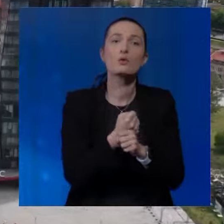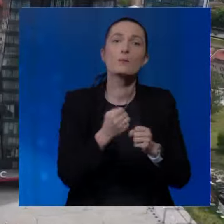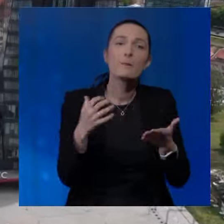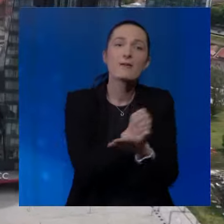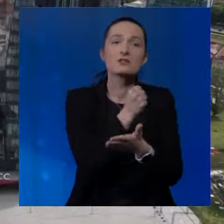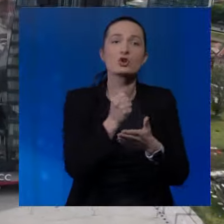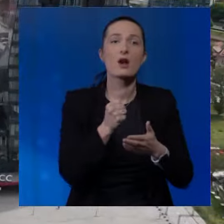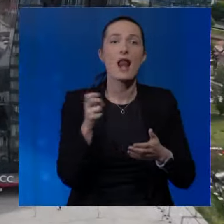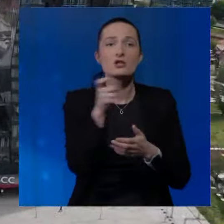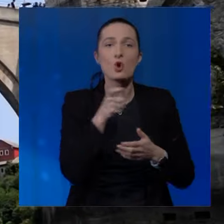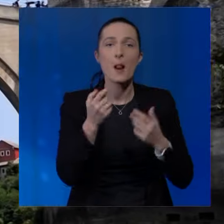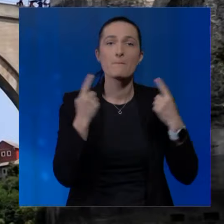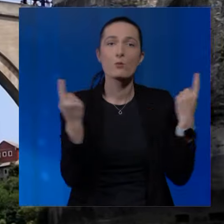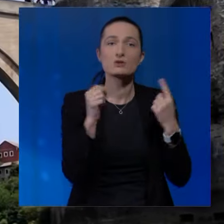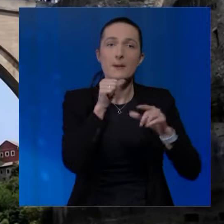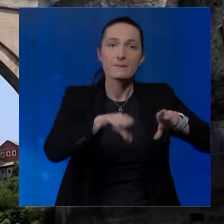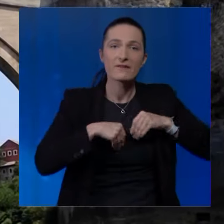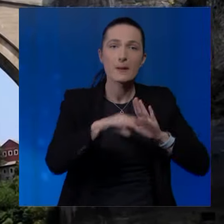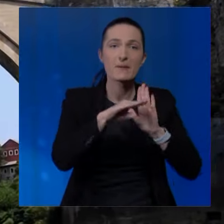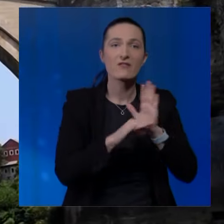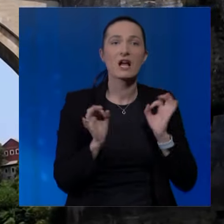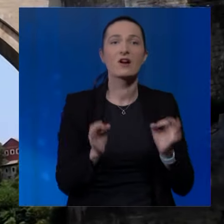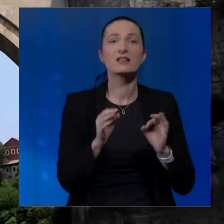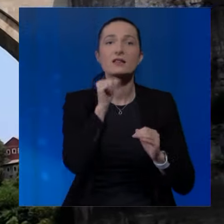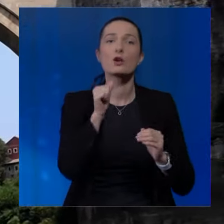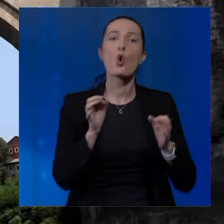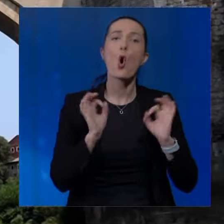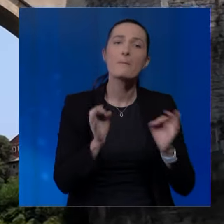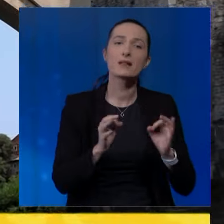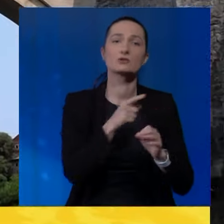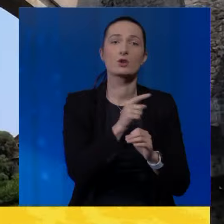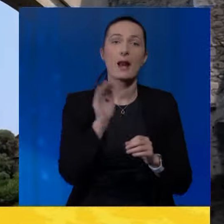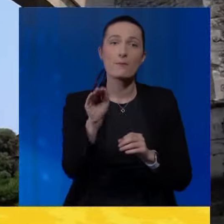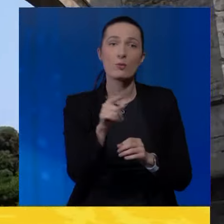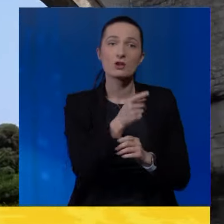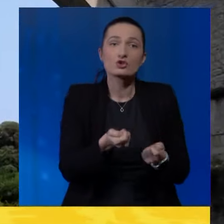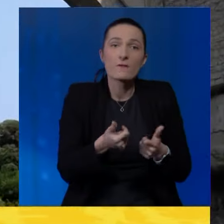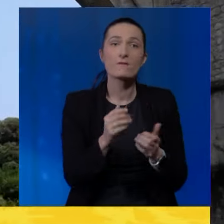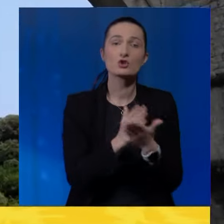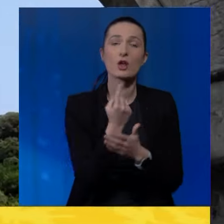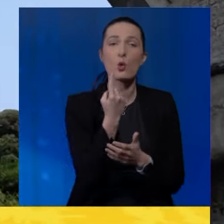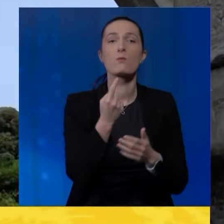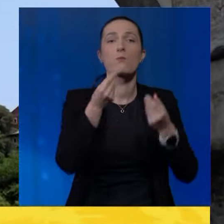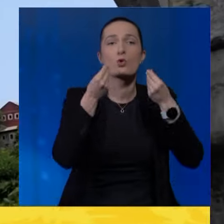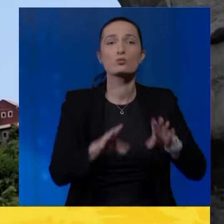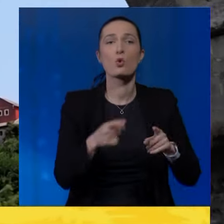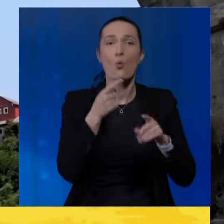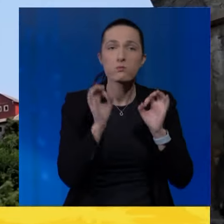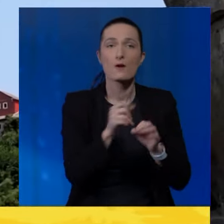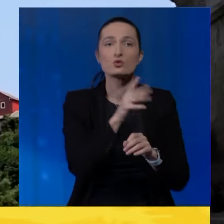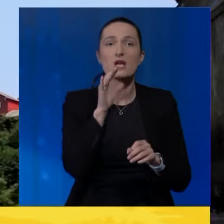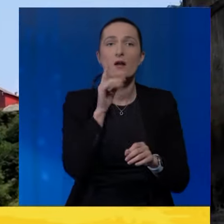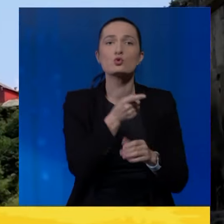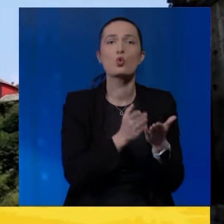prevaziđe nacionalni populizam i prihvati pravila kvalitete i kompetentnosti. Napominje da je ta šansa već jednom propuštana upravo u